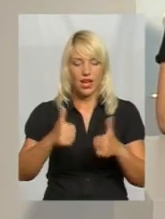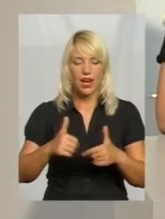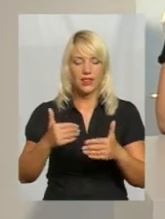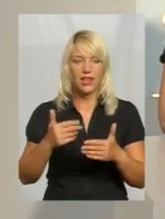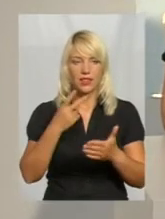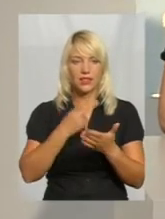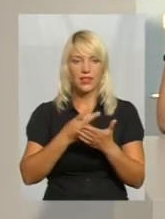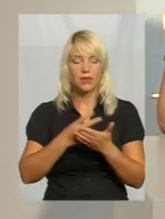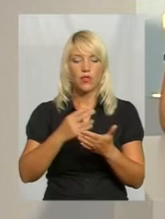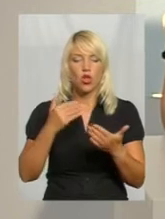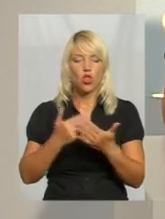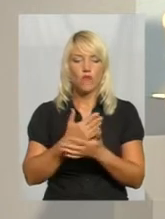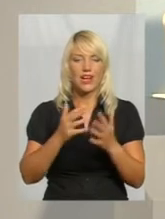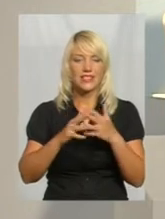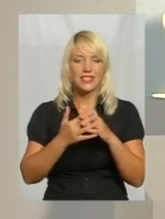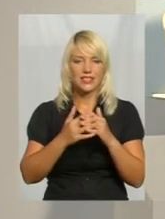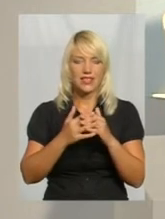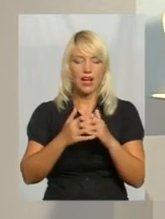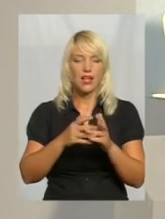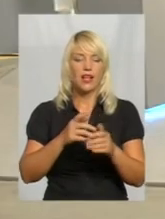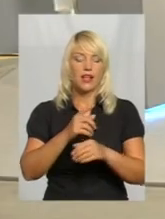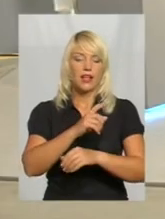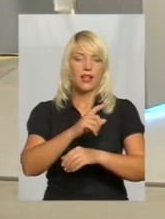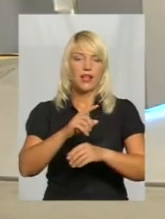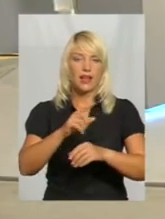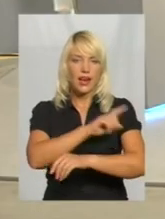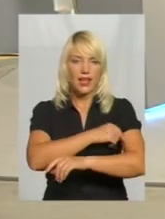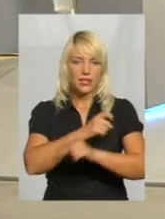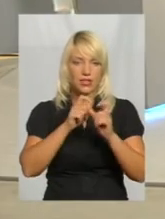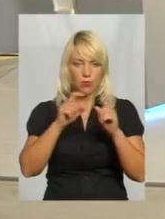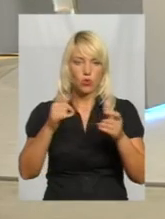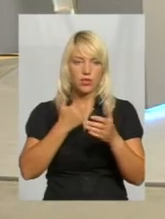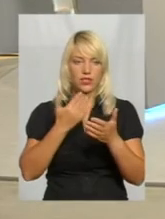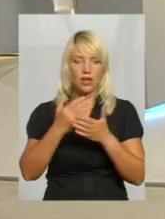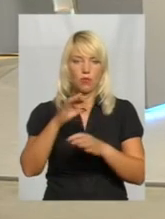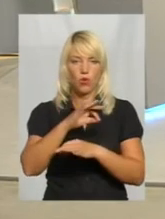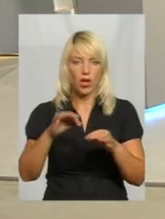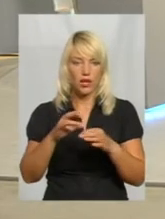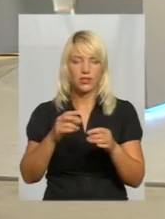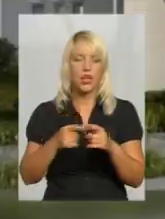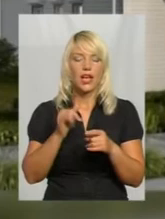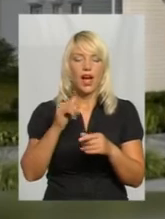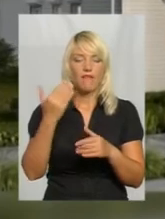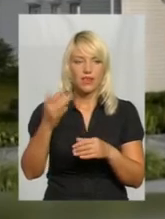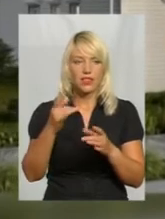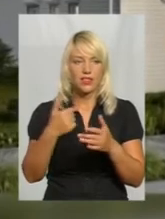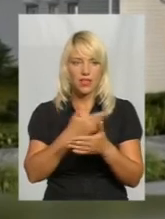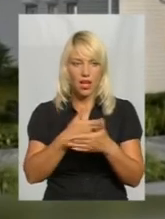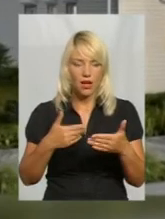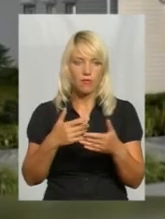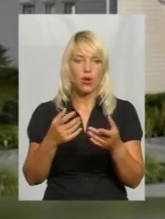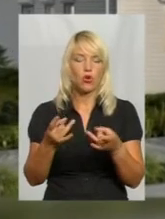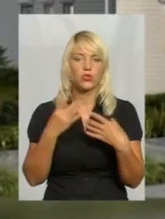лікарська амбулаторія? В нас є один з проєктів, прошу вивести на його на екран. А ви, пане Якове, нам все ж таки про